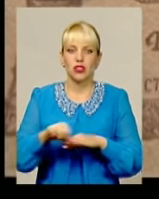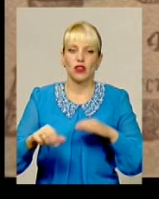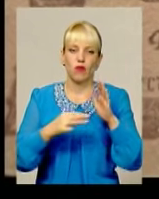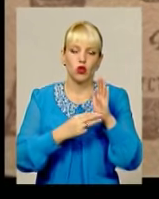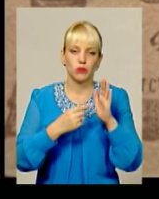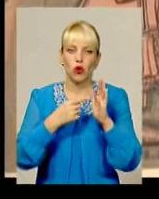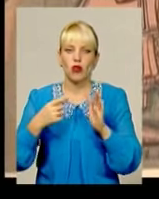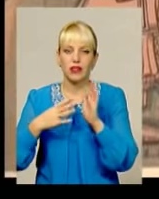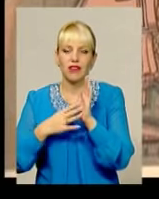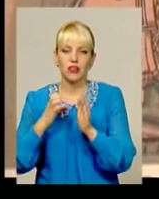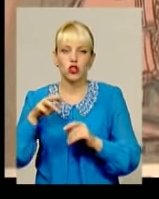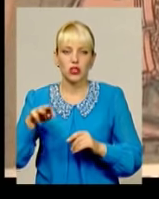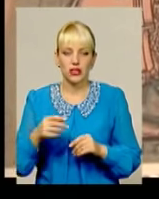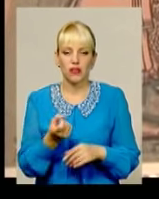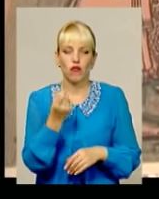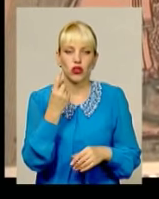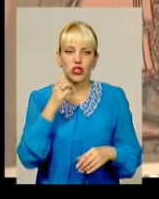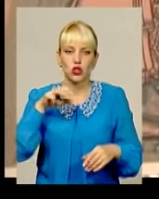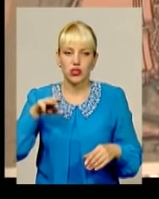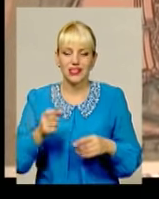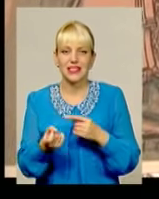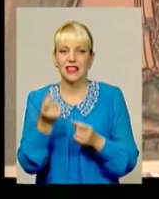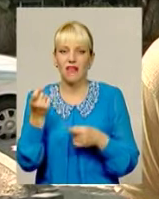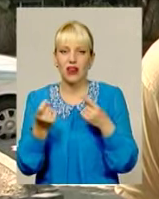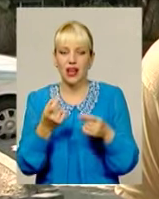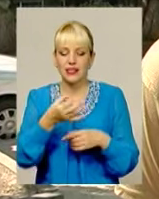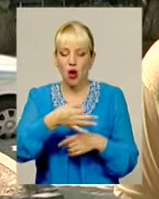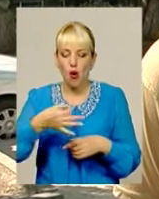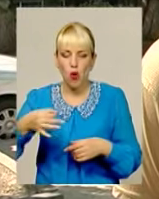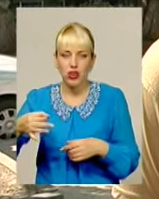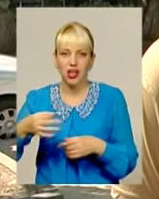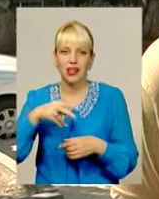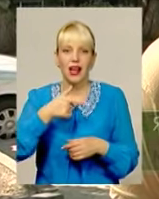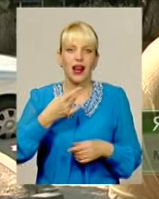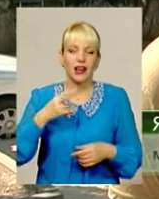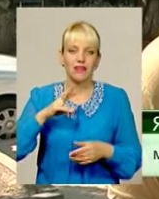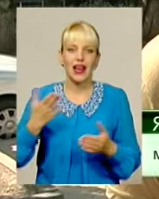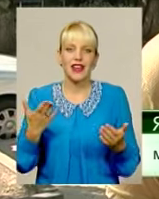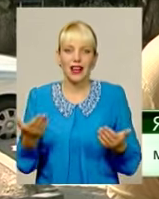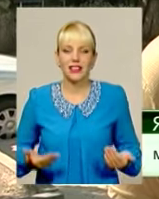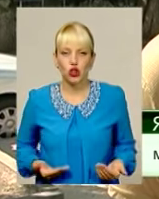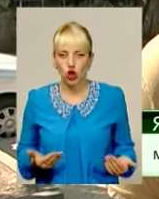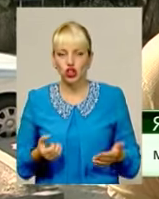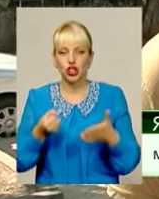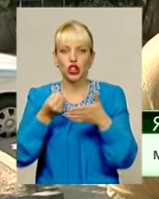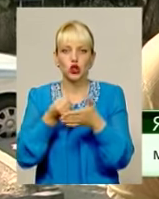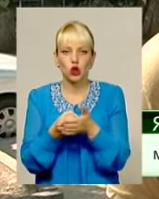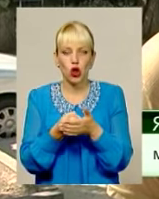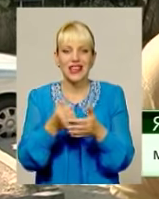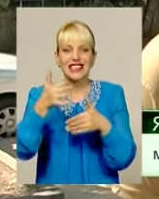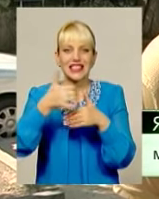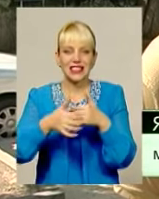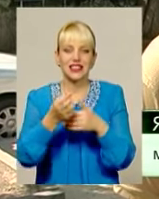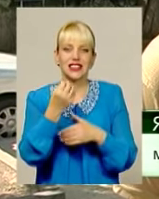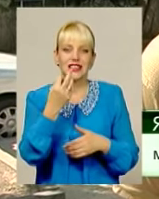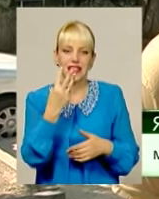11 столітті вже з'являються монетні гривні, які дожили до середини кінця